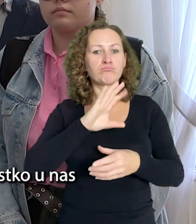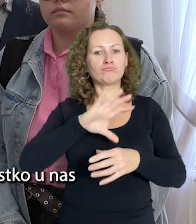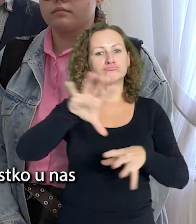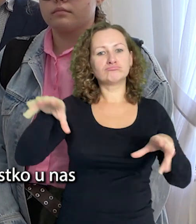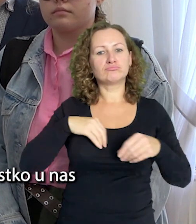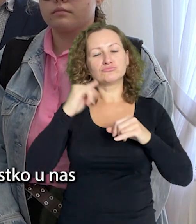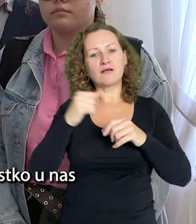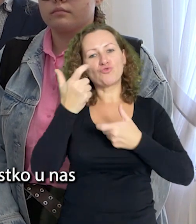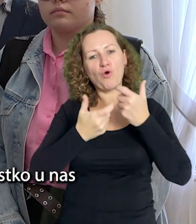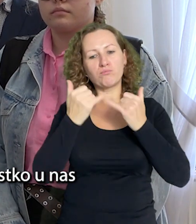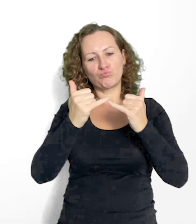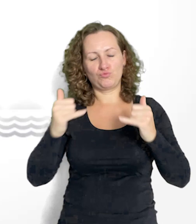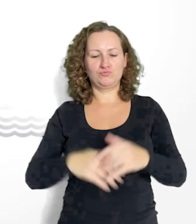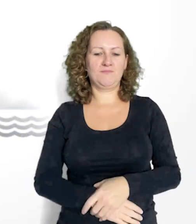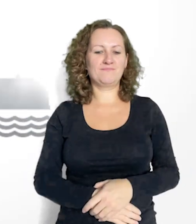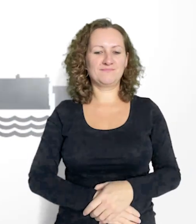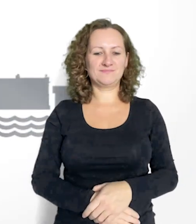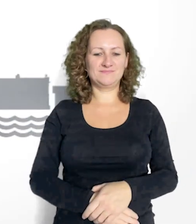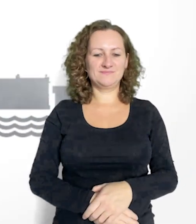wszystko u nas robimy wspólnie.